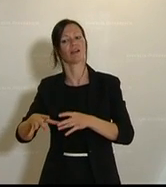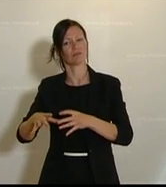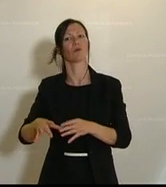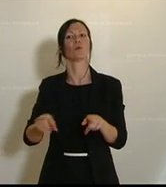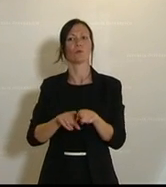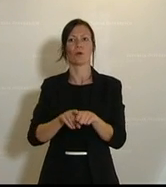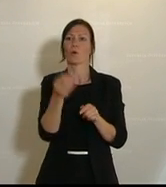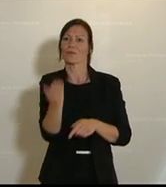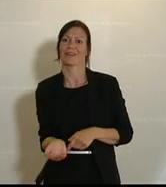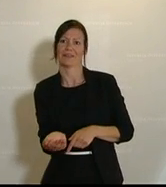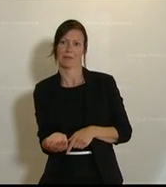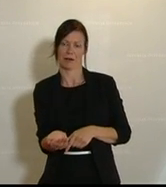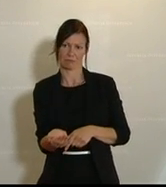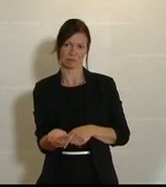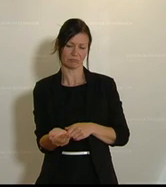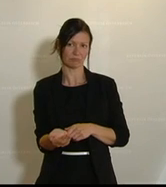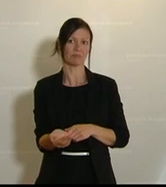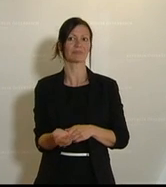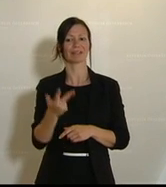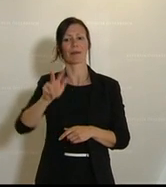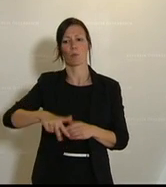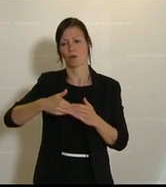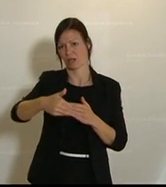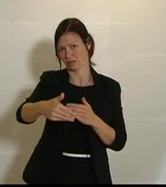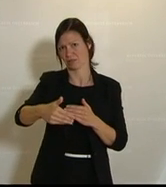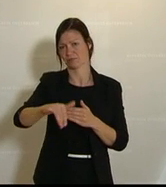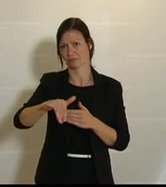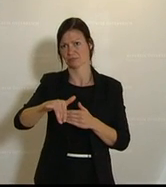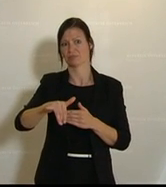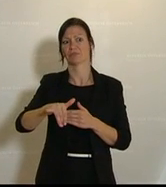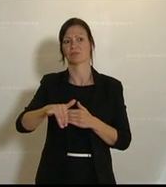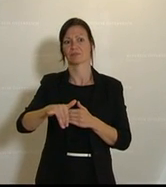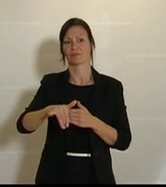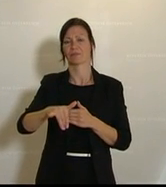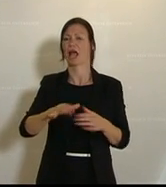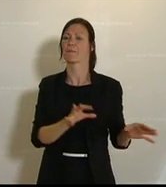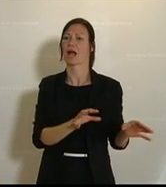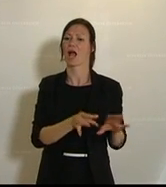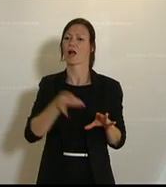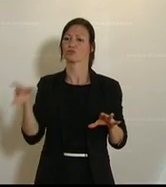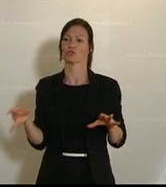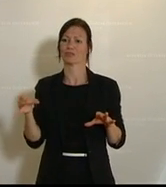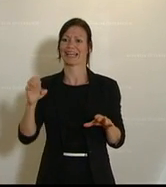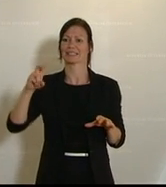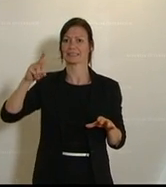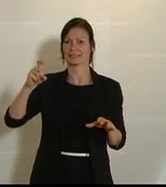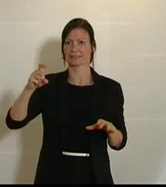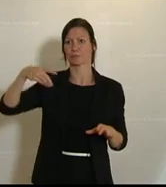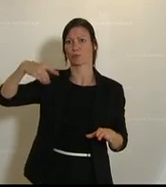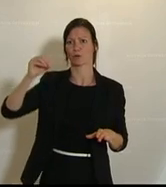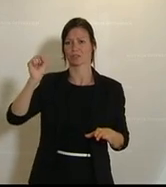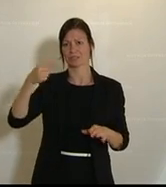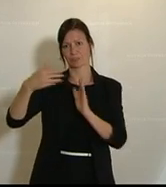nachstehenden drei Monate abdeckt mit ausschließender Ex-Postprüfung und Kontrolle durch die